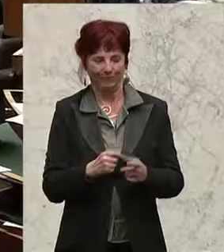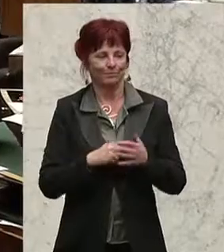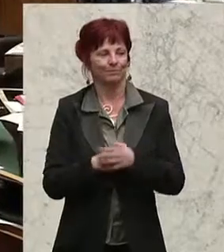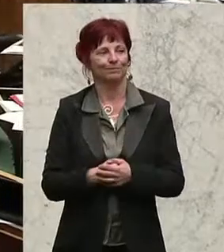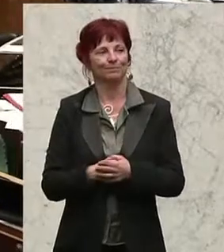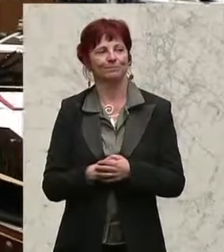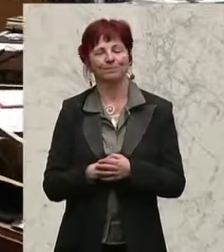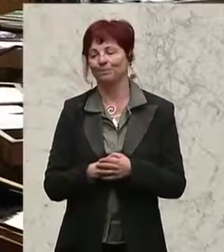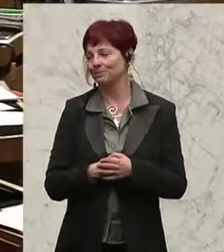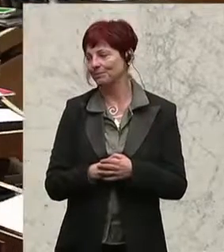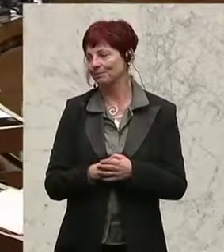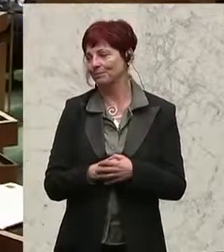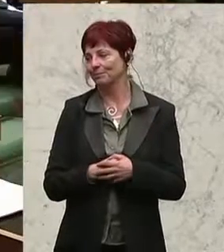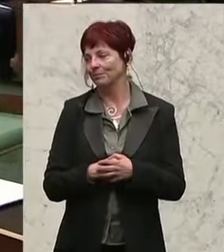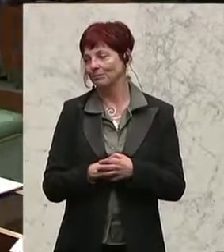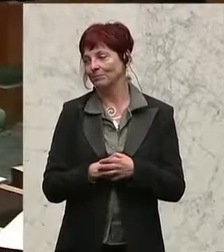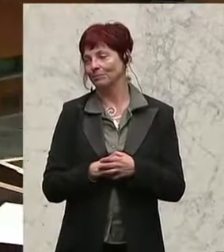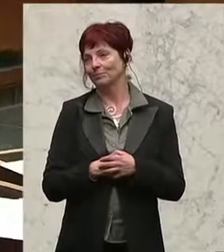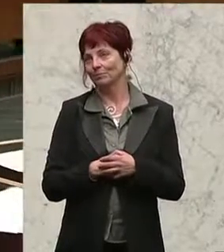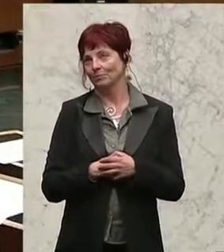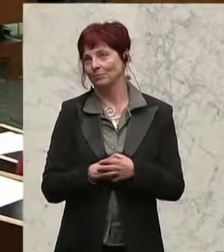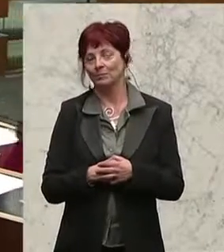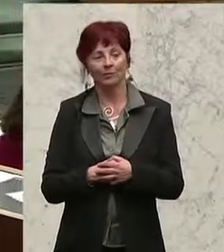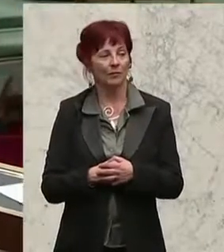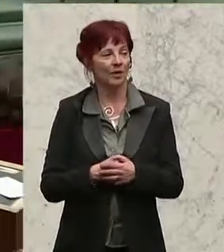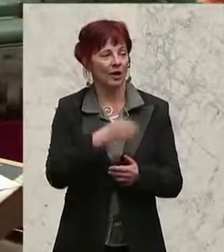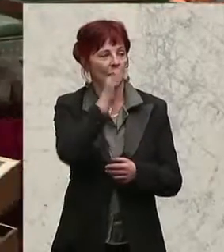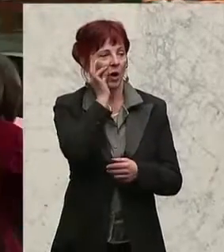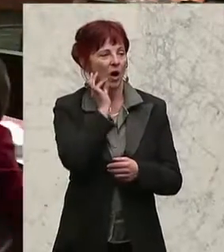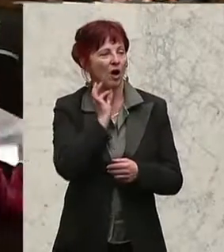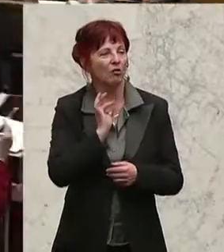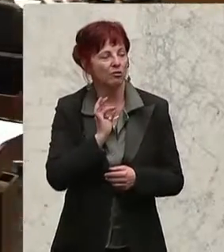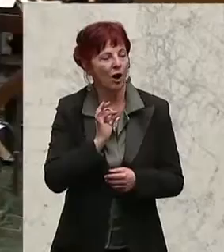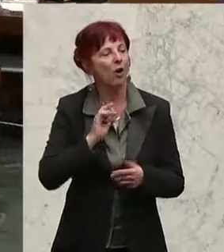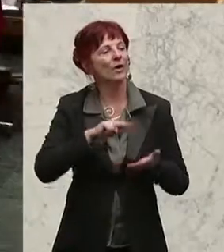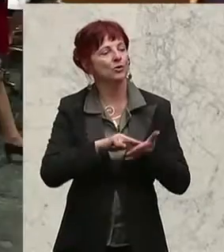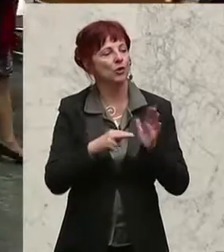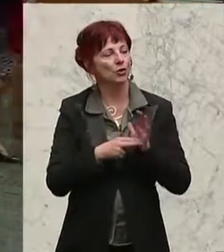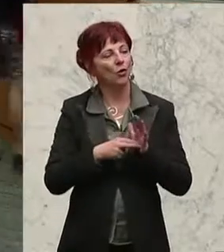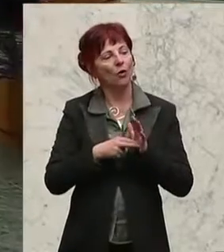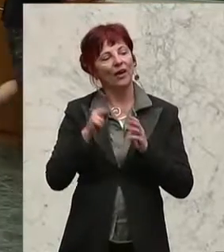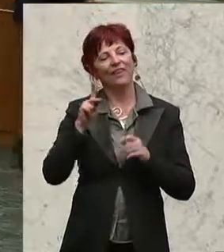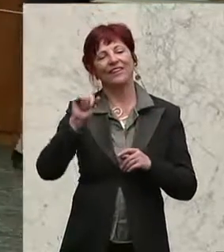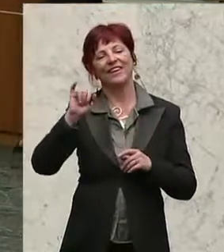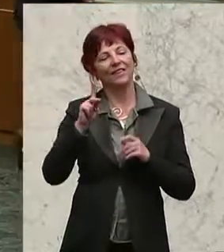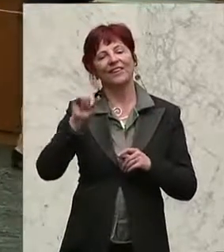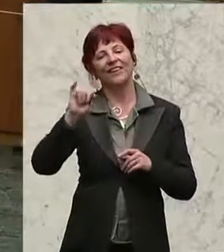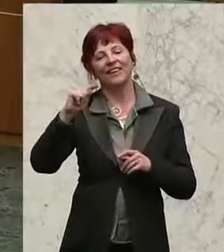Angelika Mlinar ist Kärntner Slowenin und spricht daher ihre Begrüßung und Verabschiedung stets in einem Satz in Slowenisch.